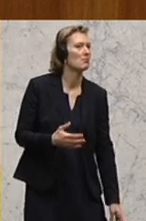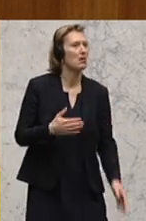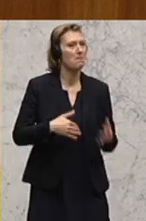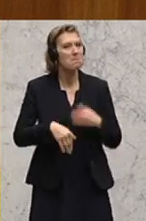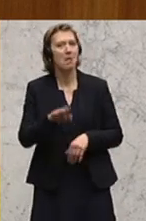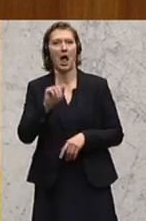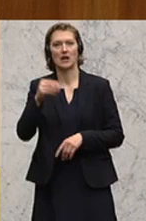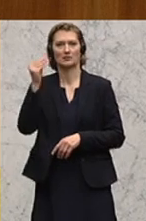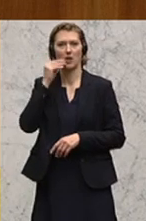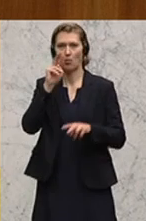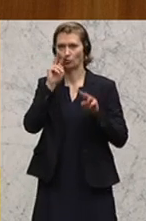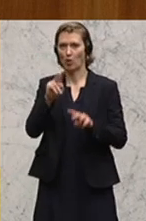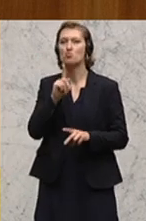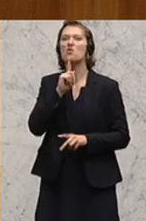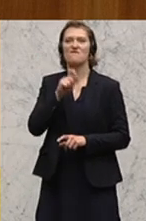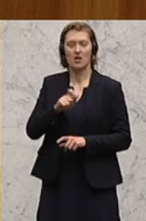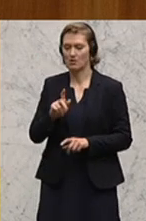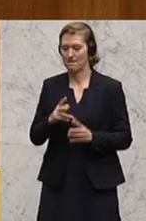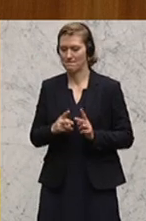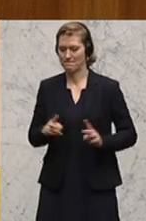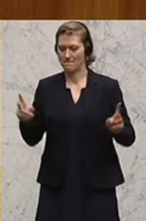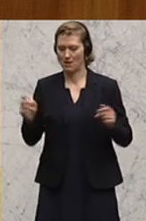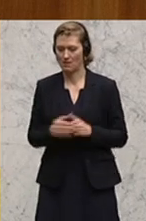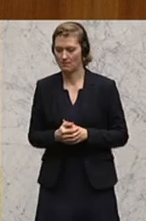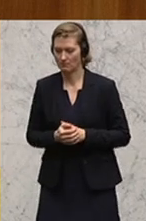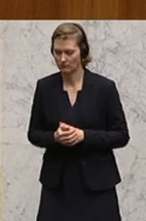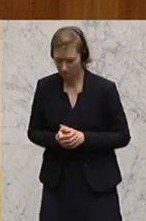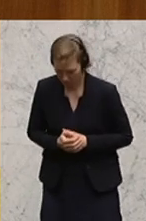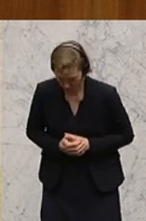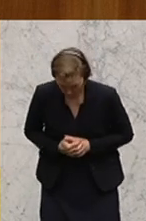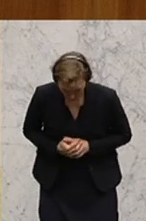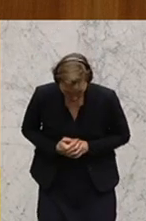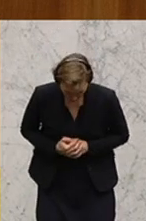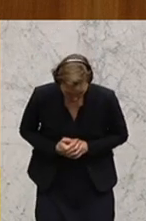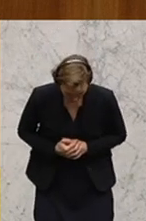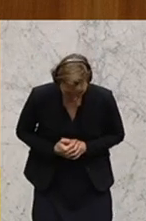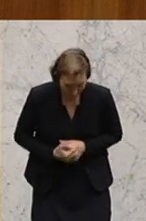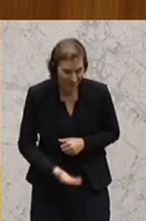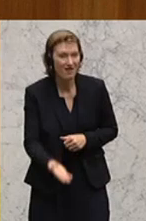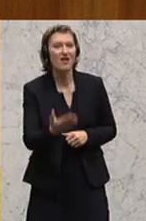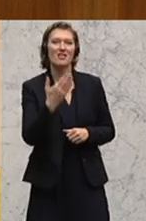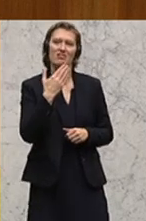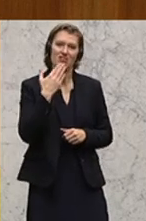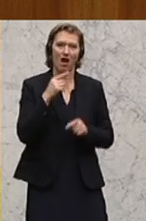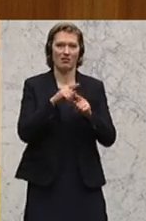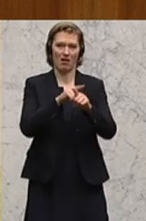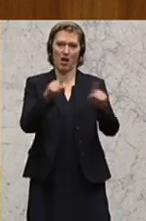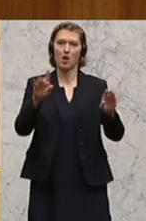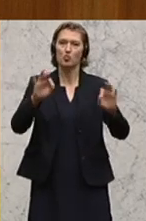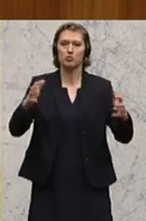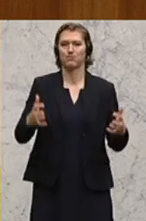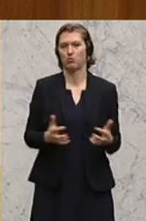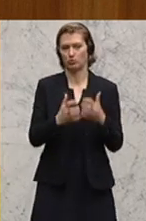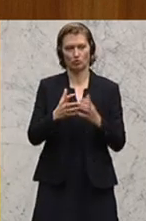Danke all diesen und danke für all die, die wissen, dass wir eine gute Produktion haben, dass wir gute Produkte liefern und dass unsere